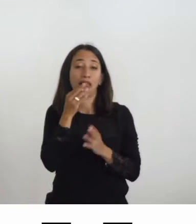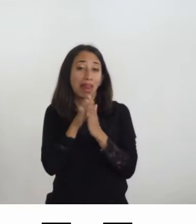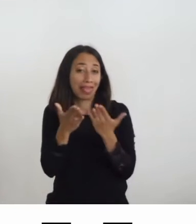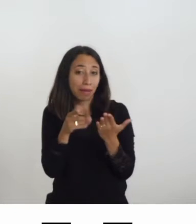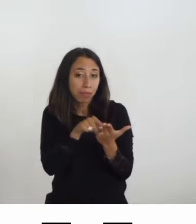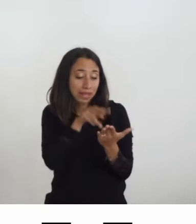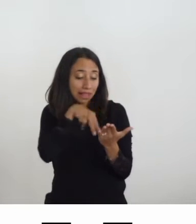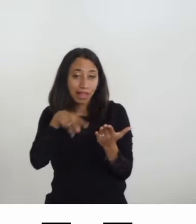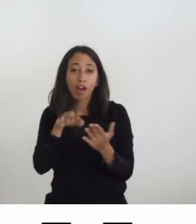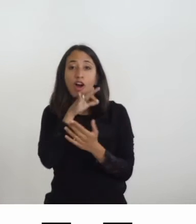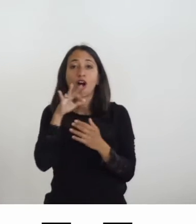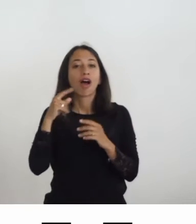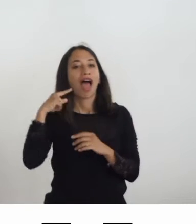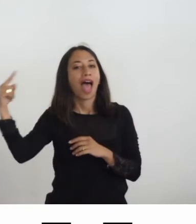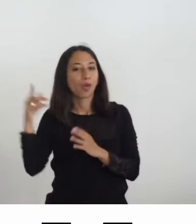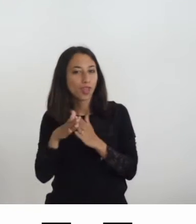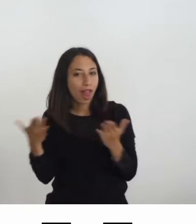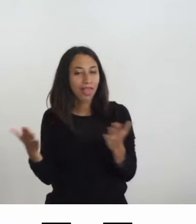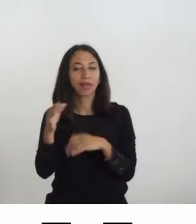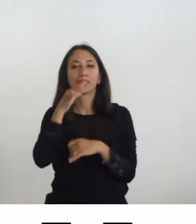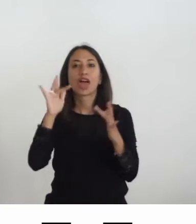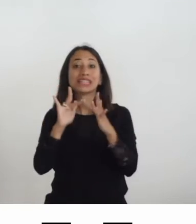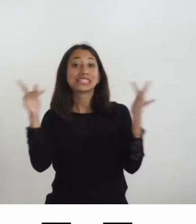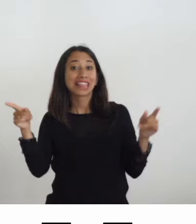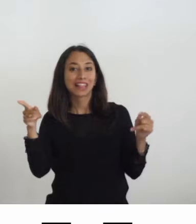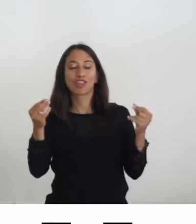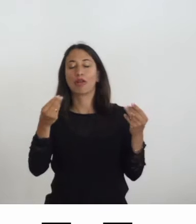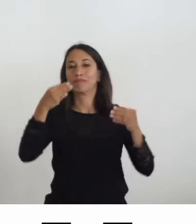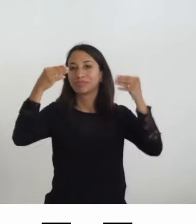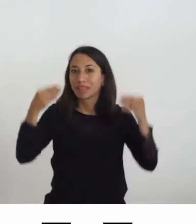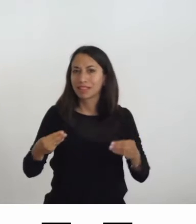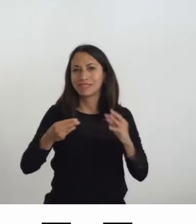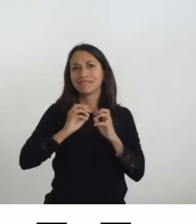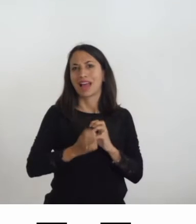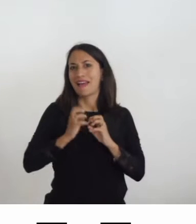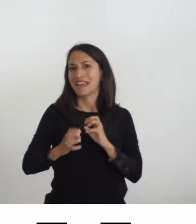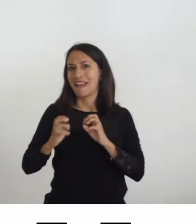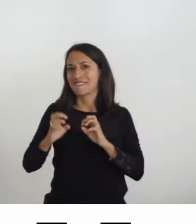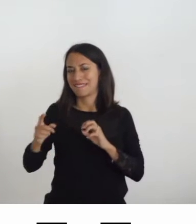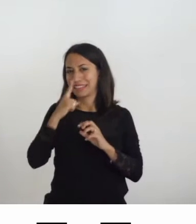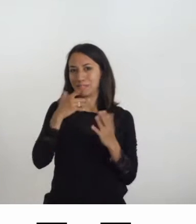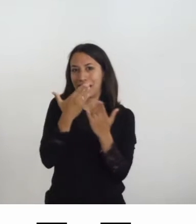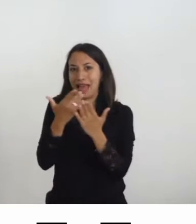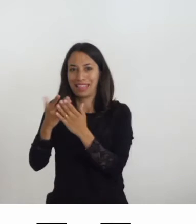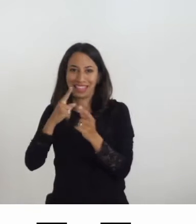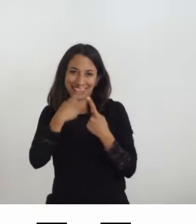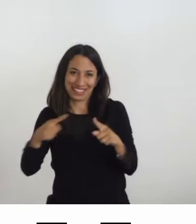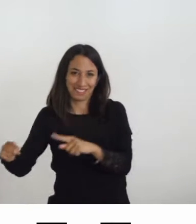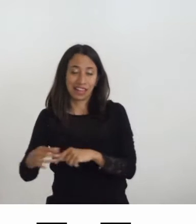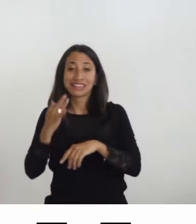siti web anche, sono interfacce e così via. Quindi tutti gli aspetti